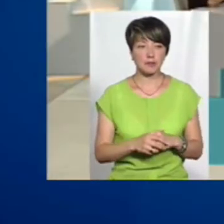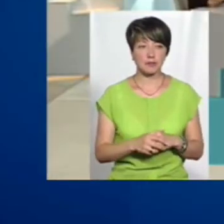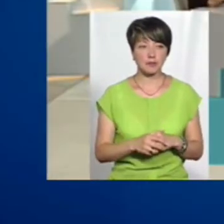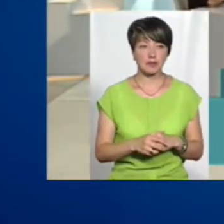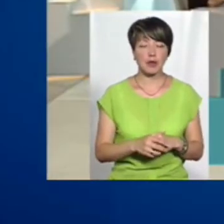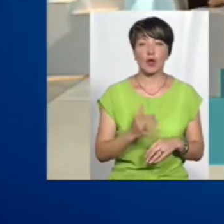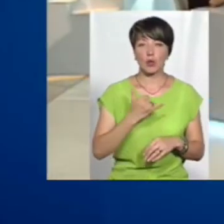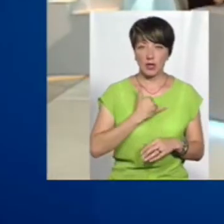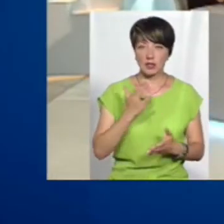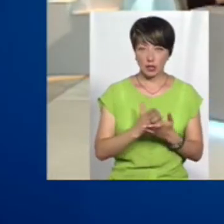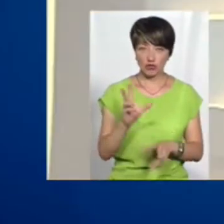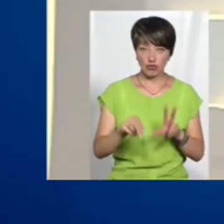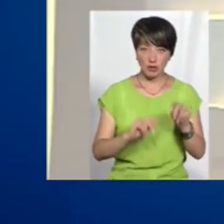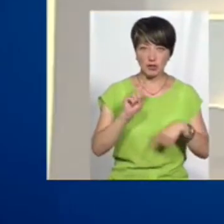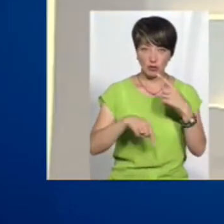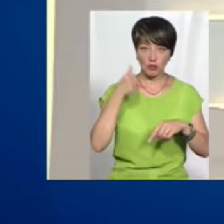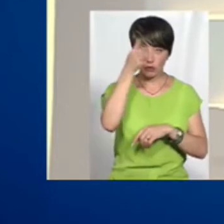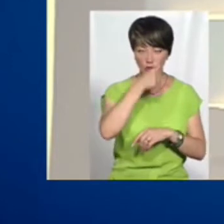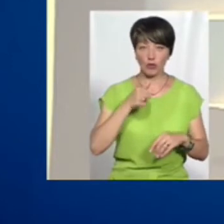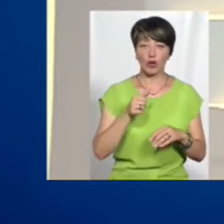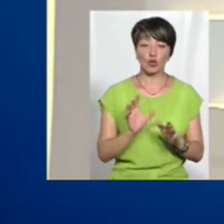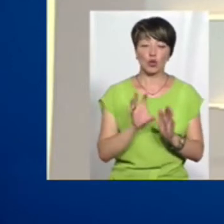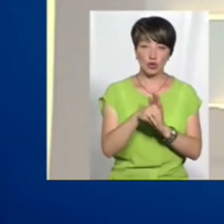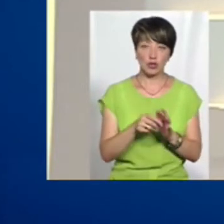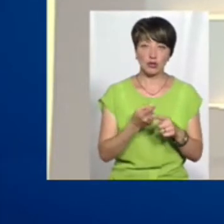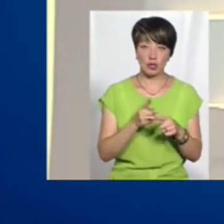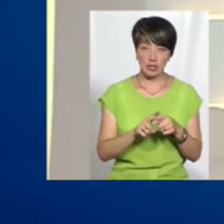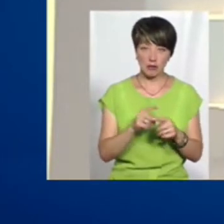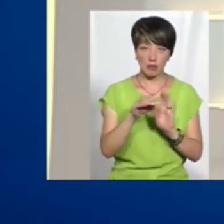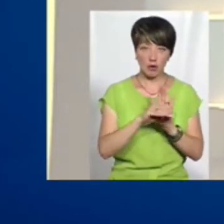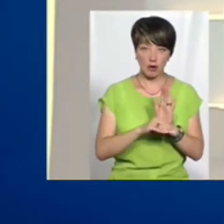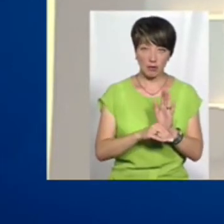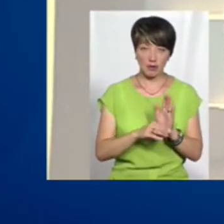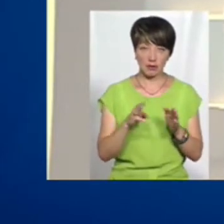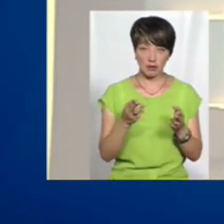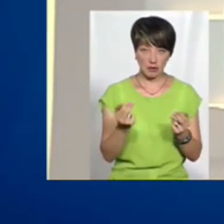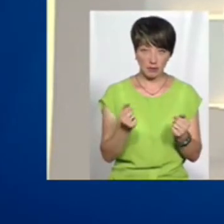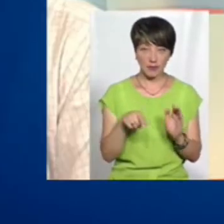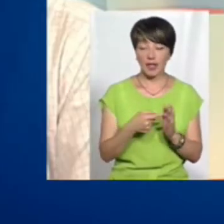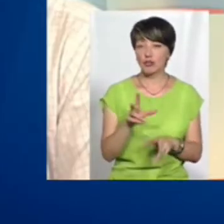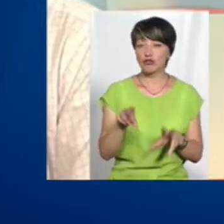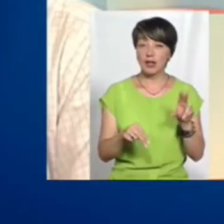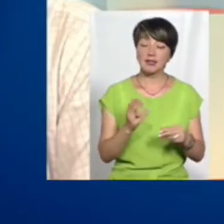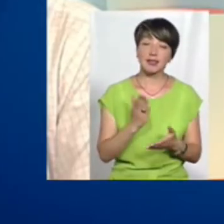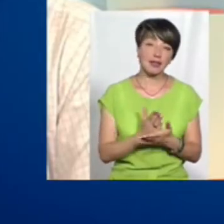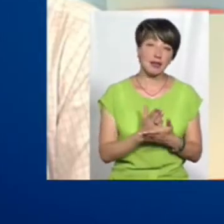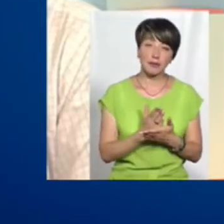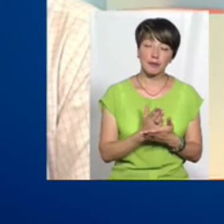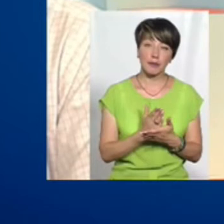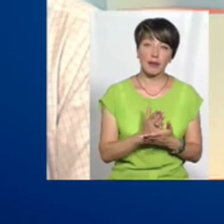є ці реальні шанси вже з наступного року, з початку того року, долучитися до цієї програми, так? Шанси є, але,